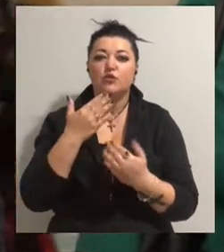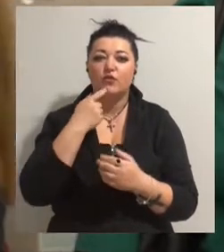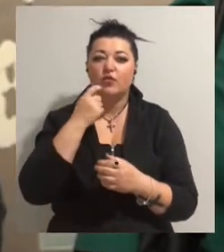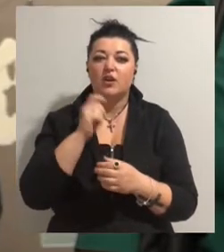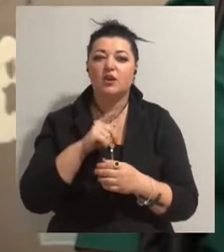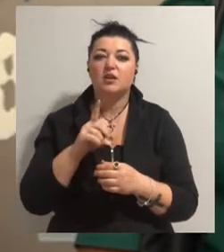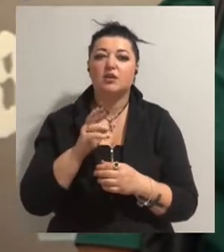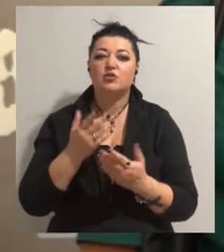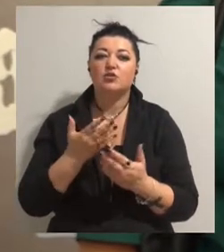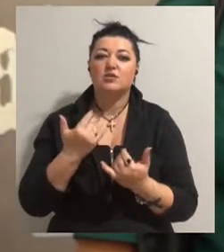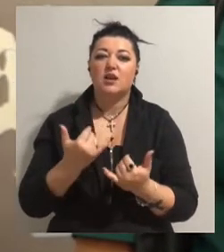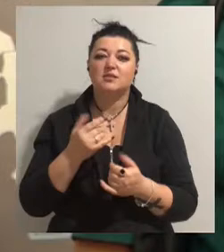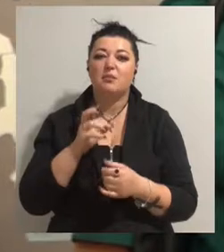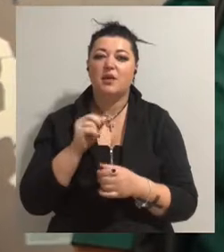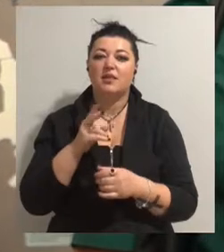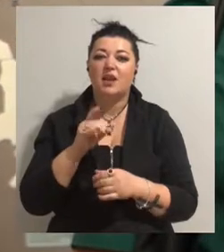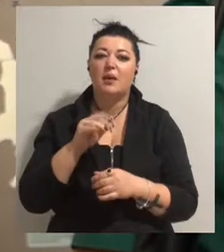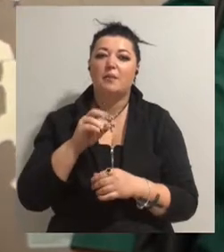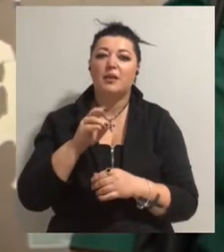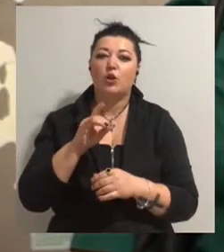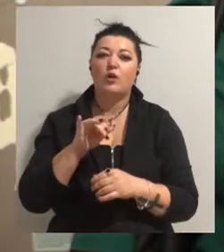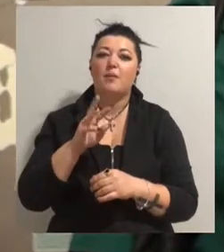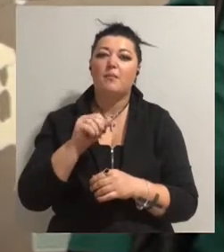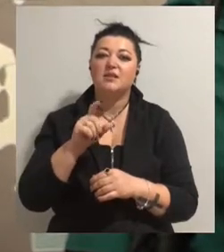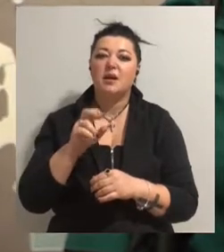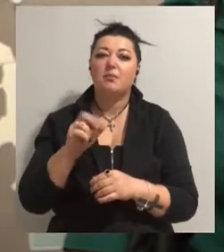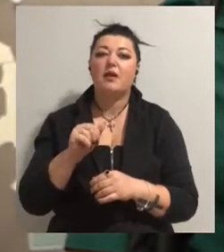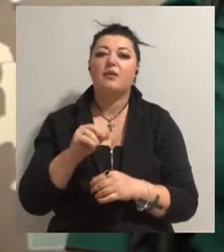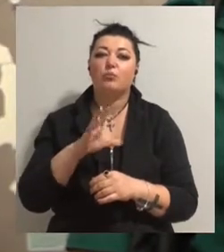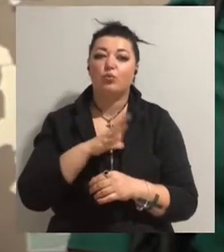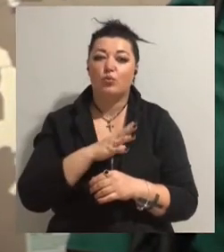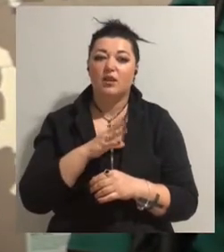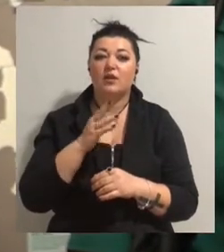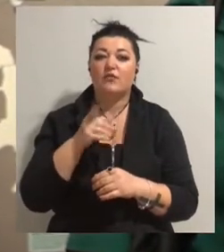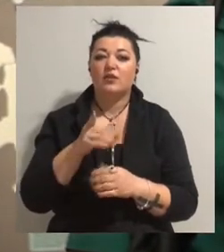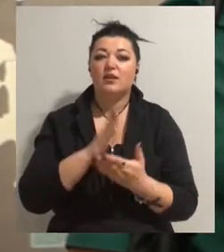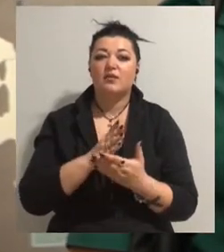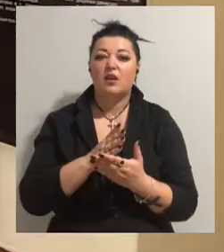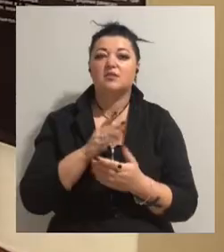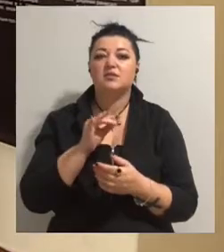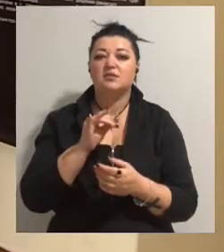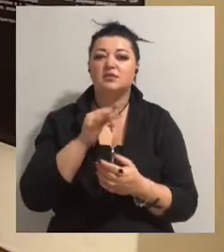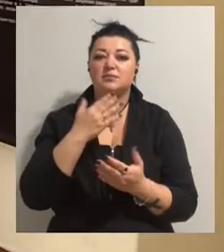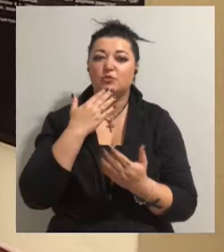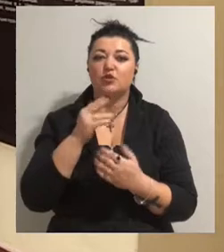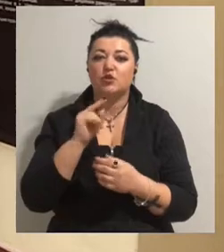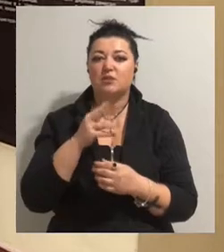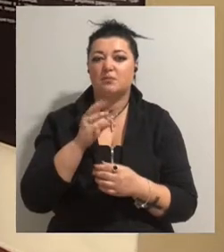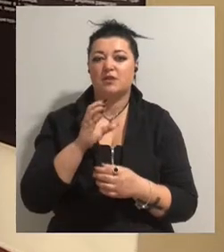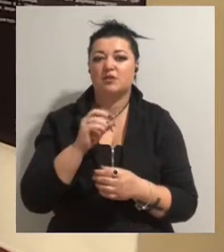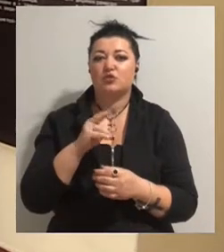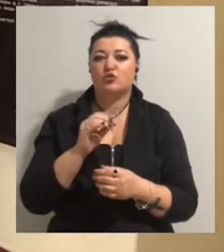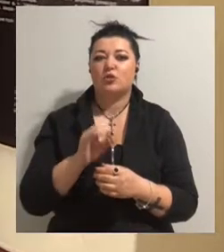бандери, патреори і музея повели, вони б якраз так і спілкувалися через месенджер. Чому